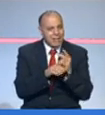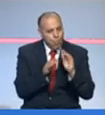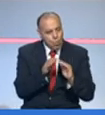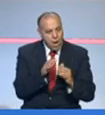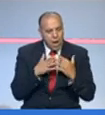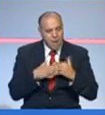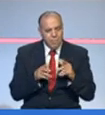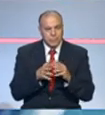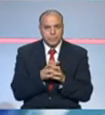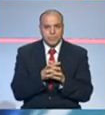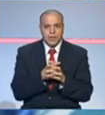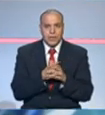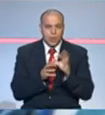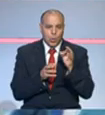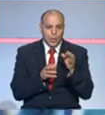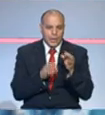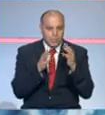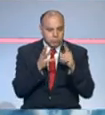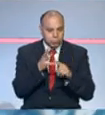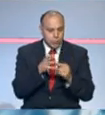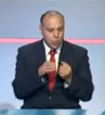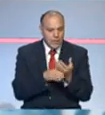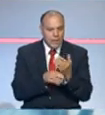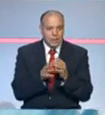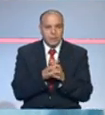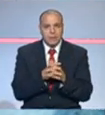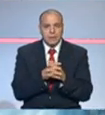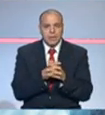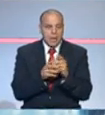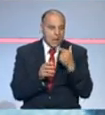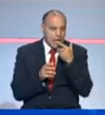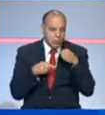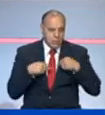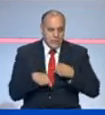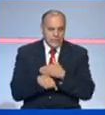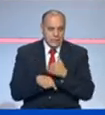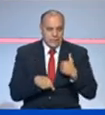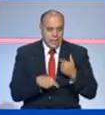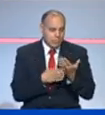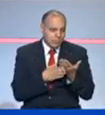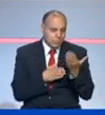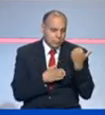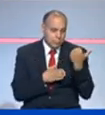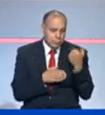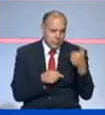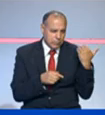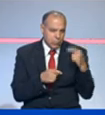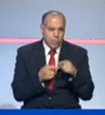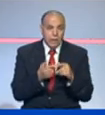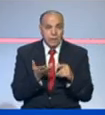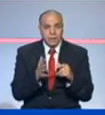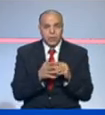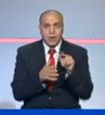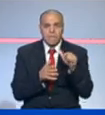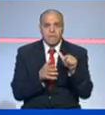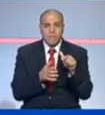تخوفات موجة جديدة نعم حسب آخر المعطيات التي أوردتها وزارة الصحة خلال الأيام القليلة الماضية يبدو